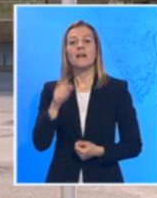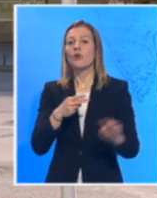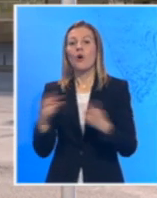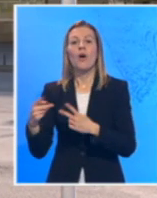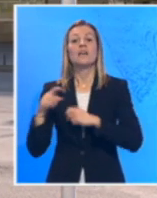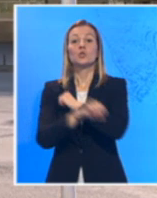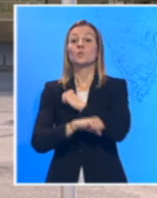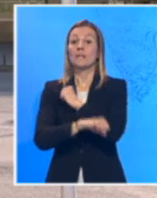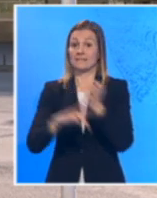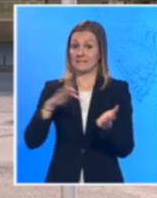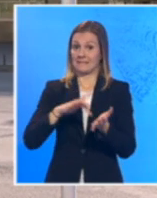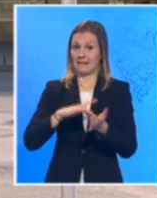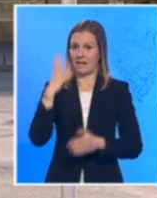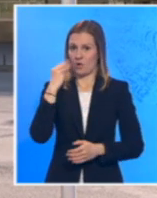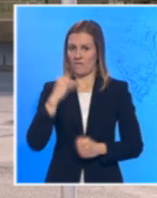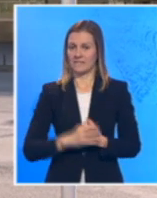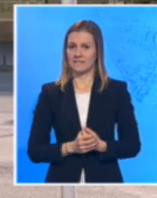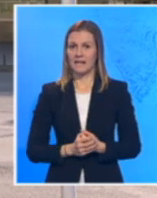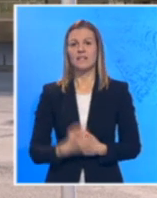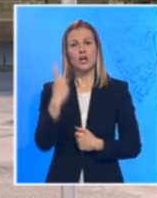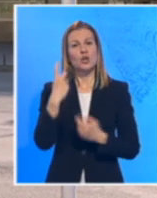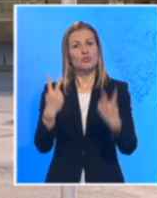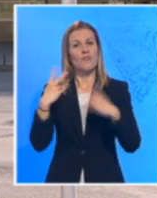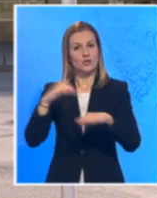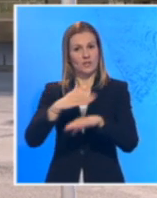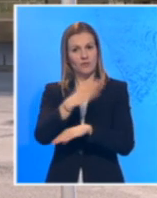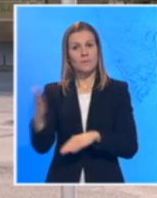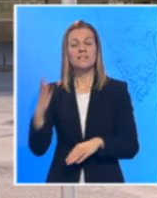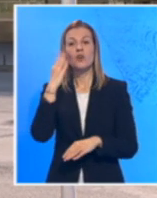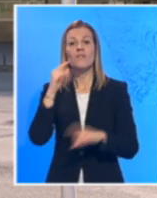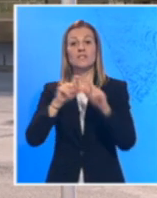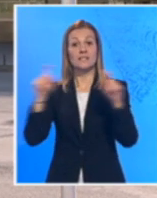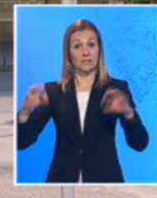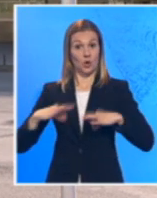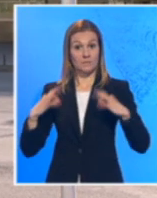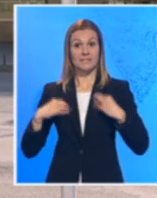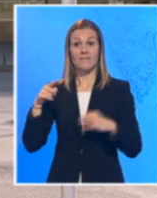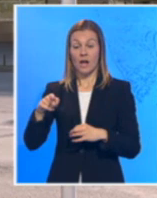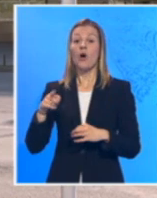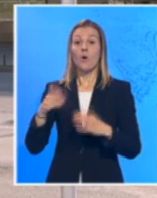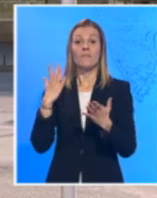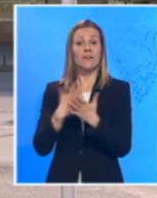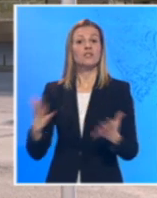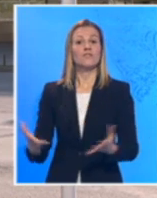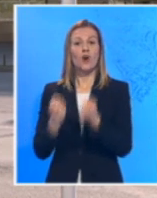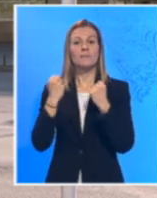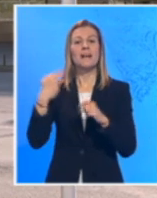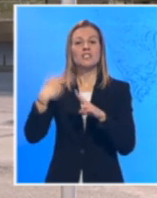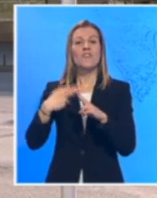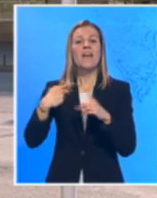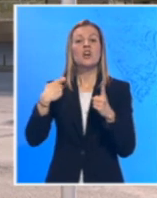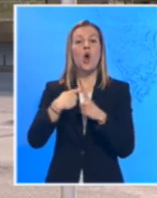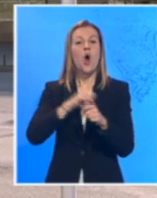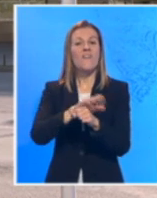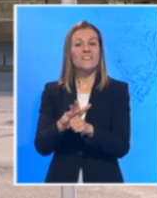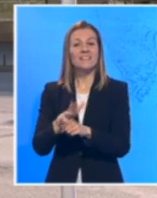i studenski centar Novog Sada. Još jedna važna informacija je da je Novosadski dom zdravlja jedan od prvih u Srbiji formirao takozvane COVID ambulante.